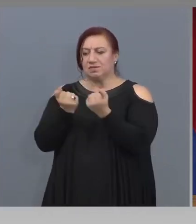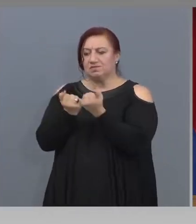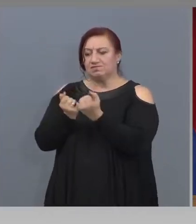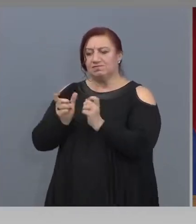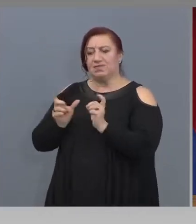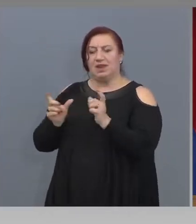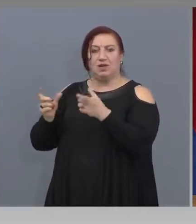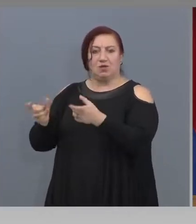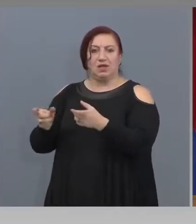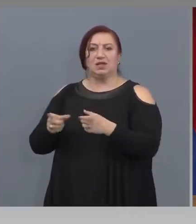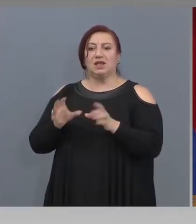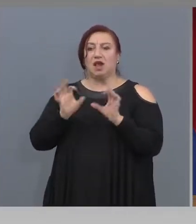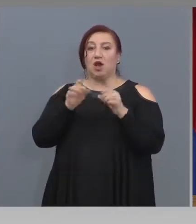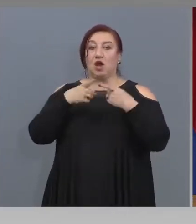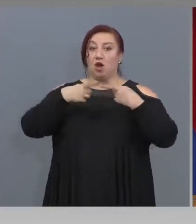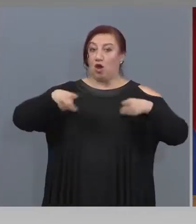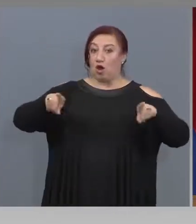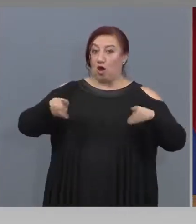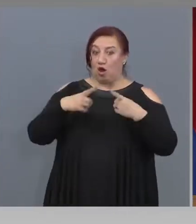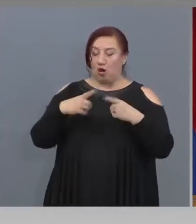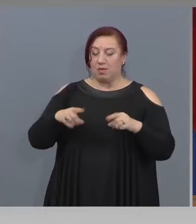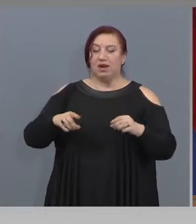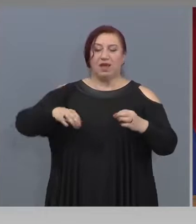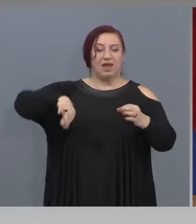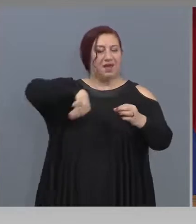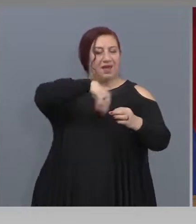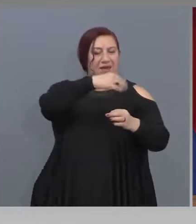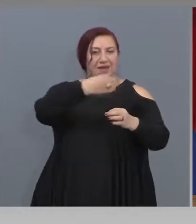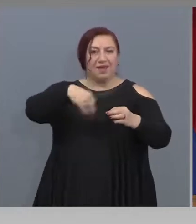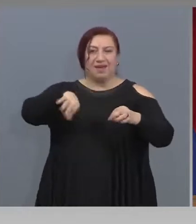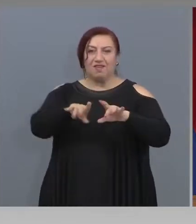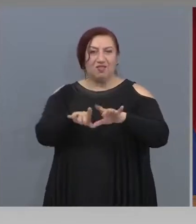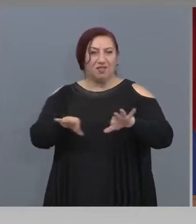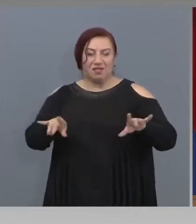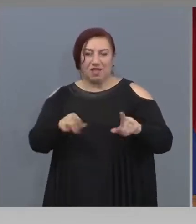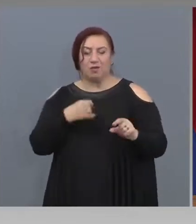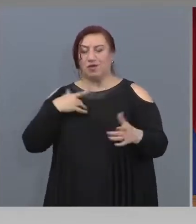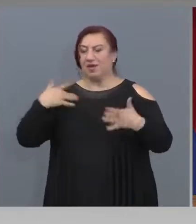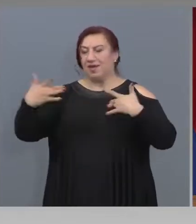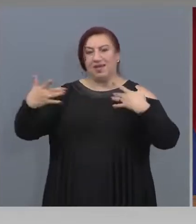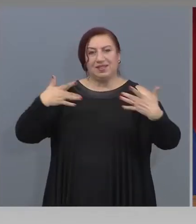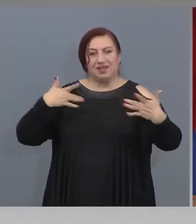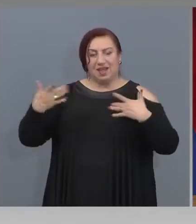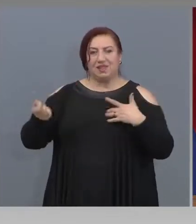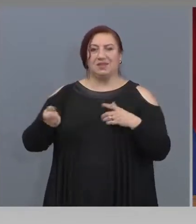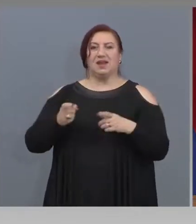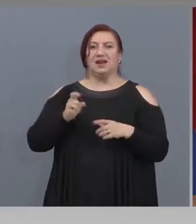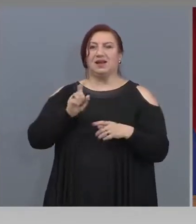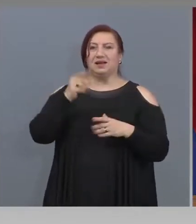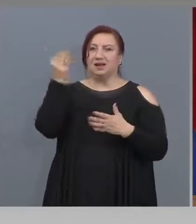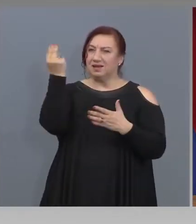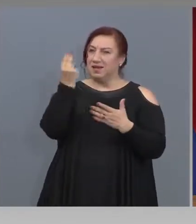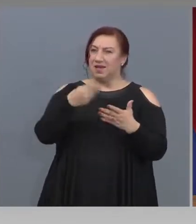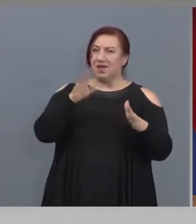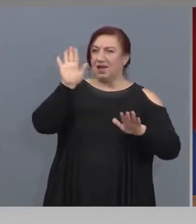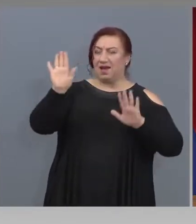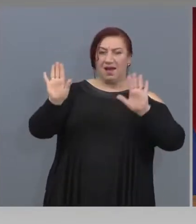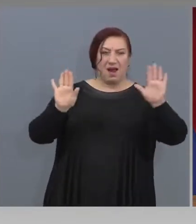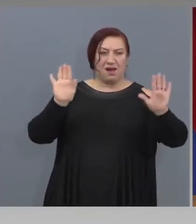опери, филхармонии, театри, галерии, музеи, читалища,